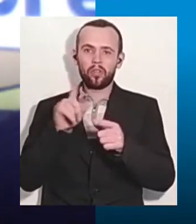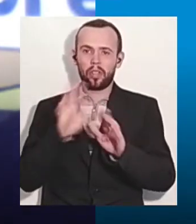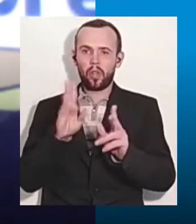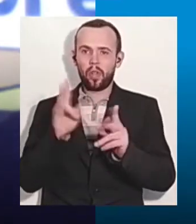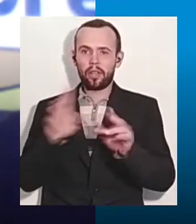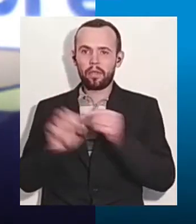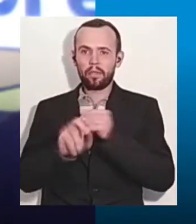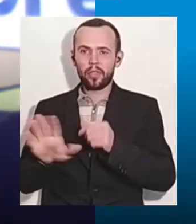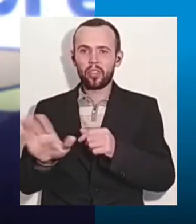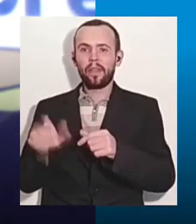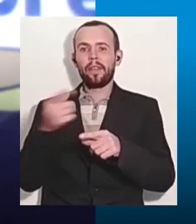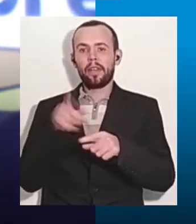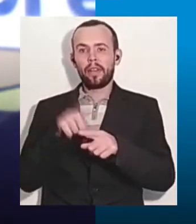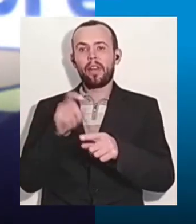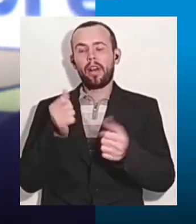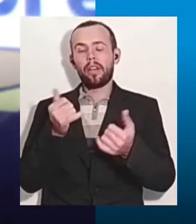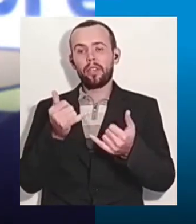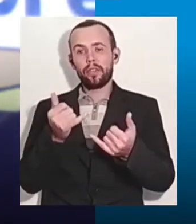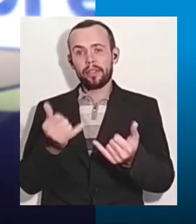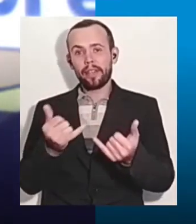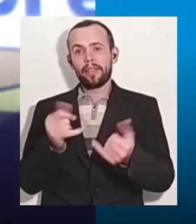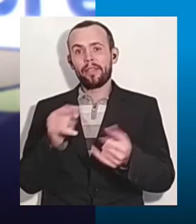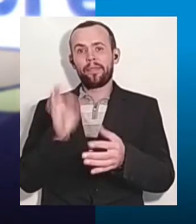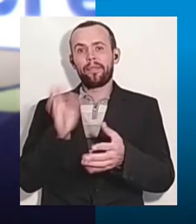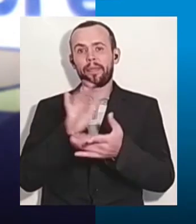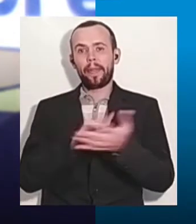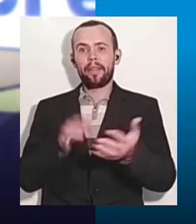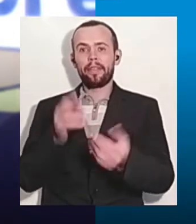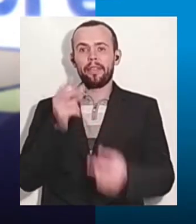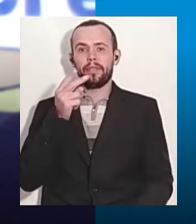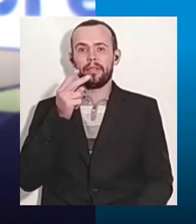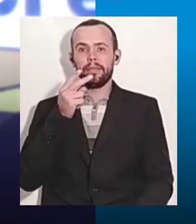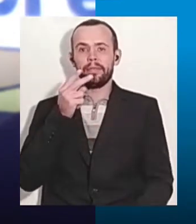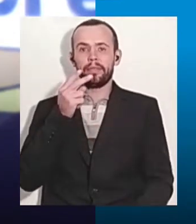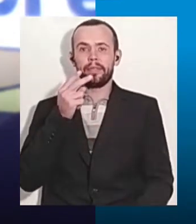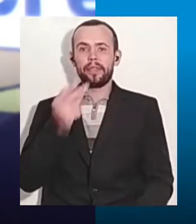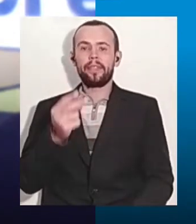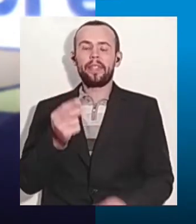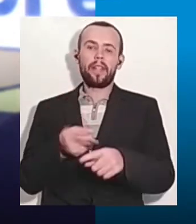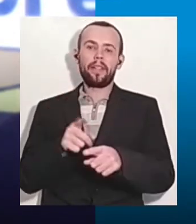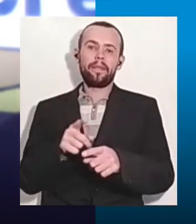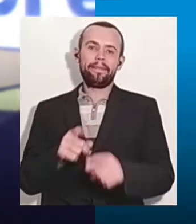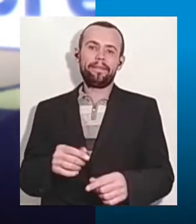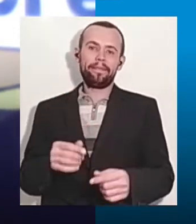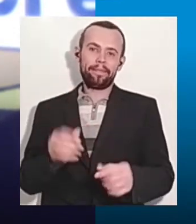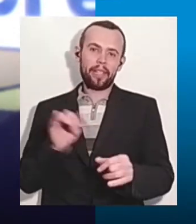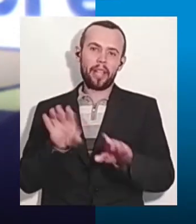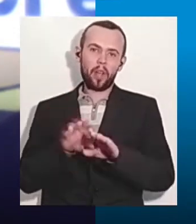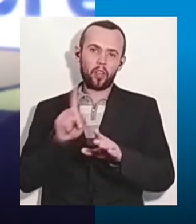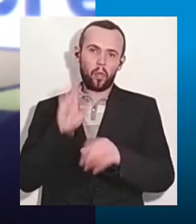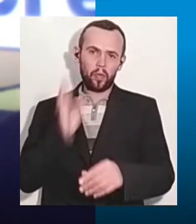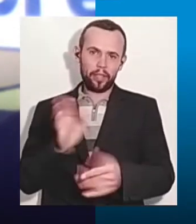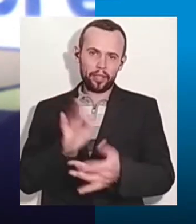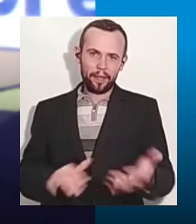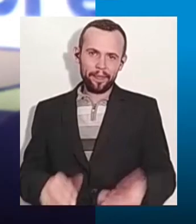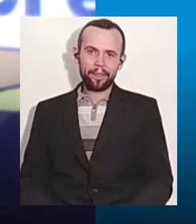Я переконаний, що бунт був вчинений, спровокований навмисто, штучно. І